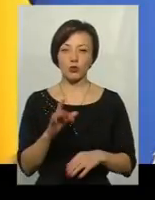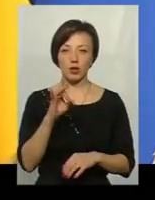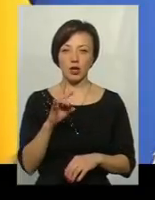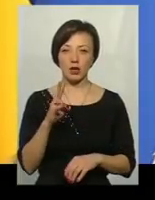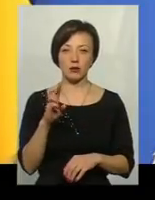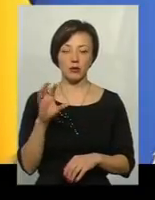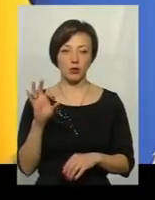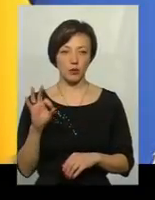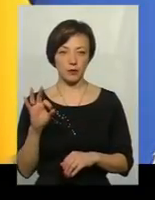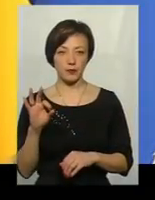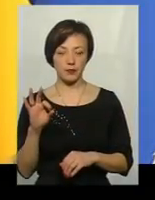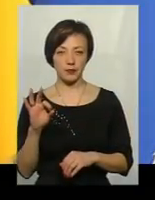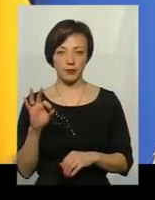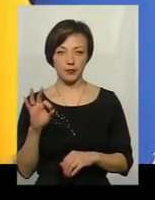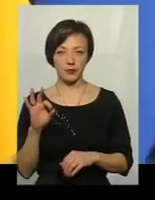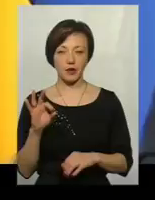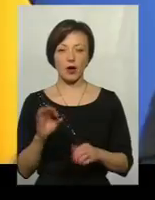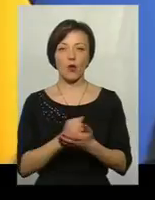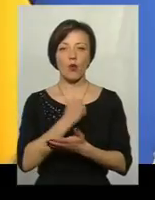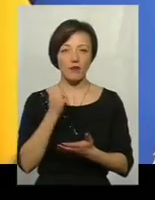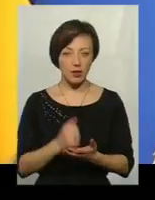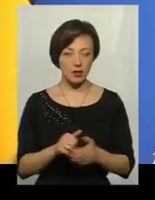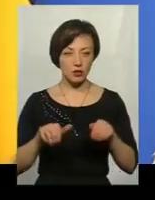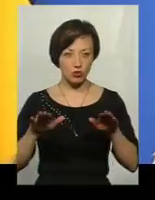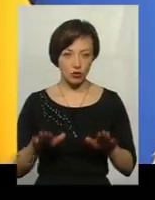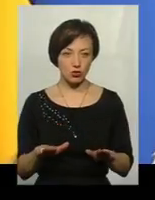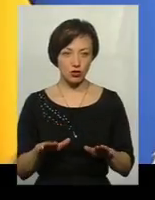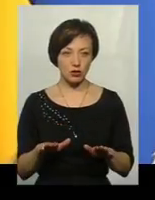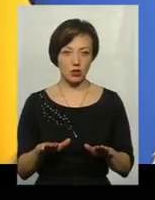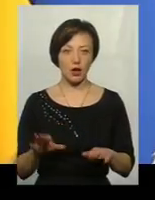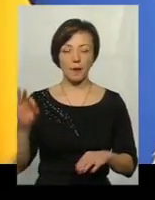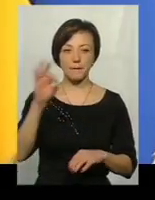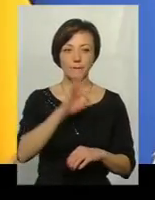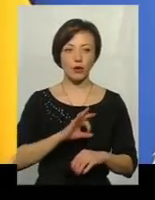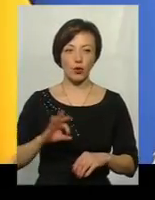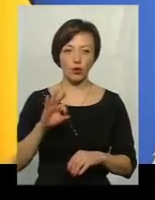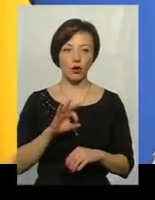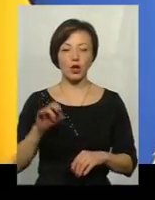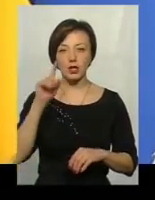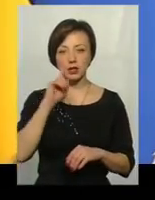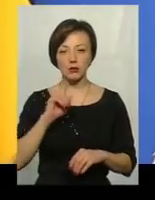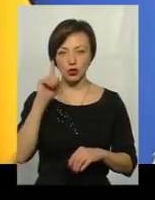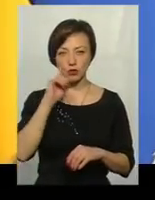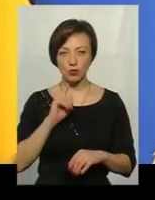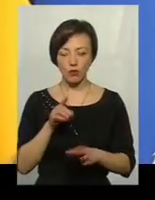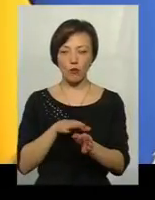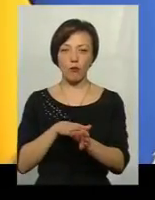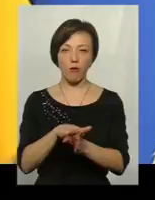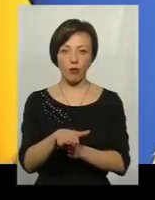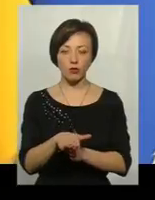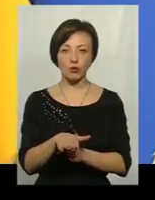безпеки і оборони України ухвалити рішення про тимчасову повну